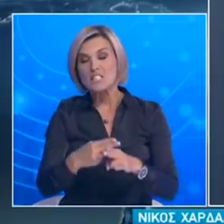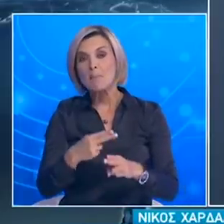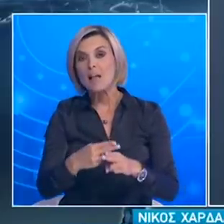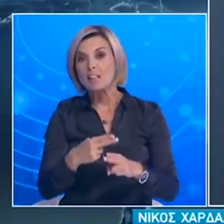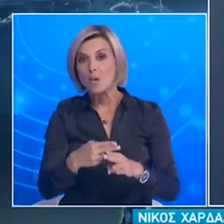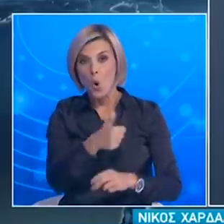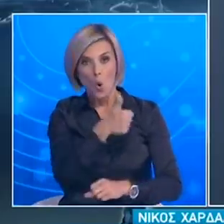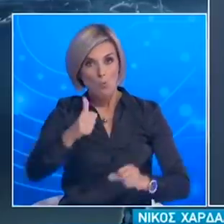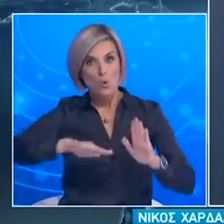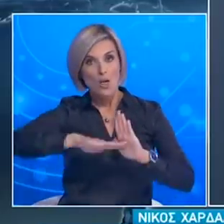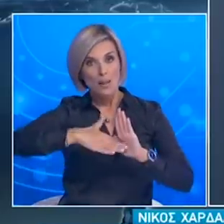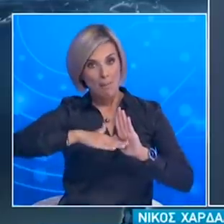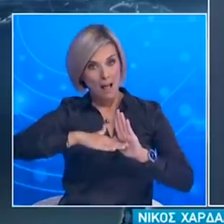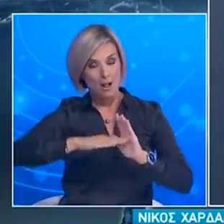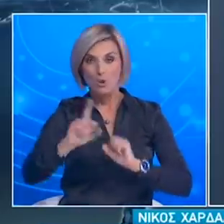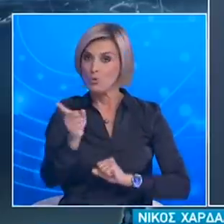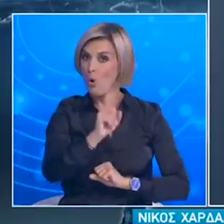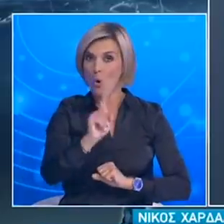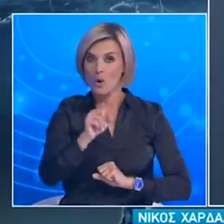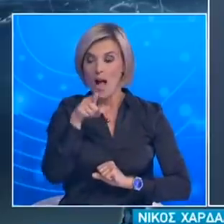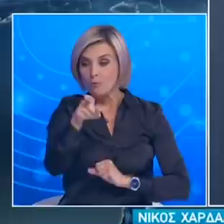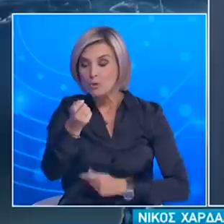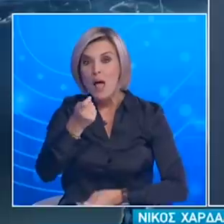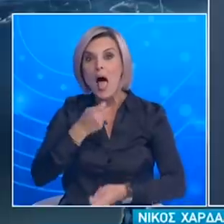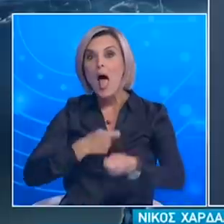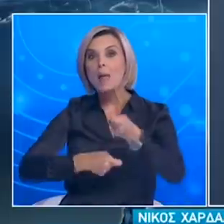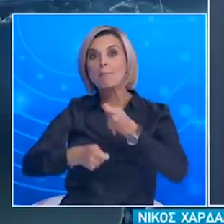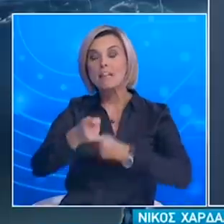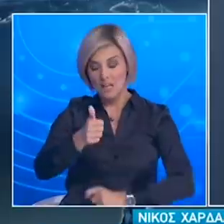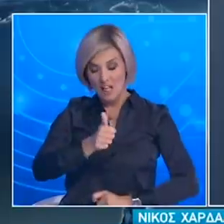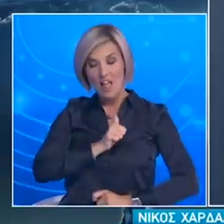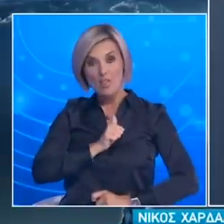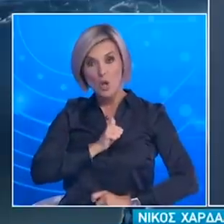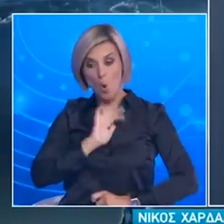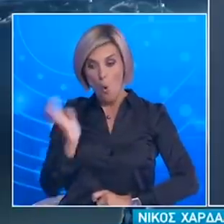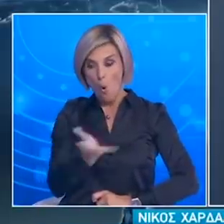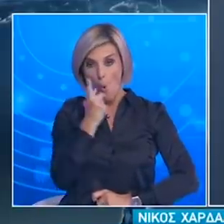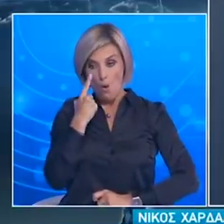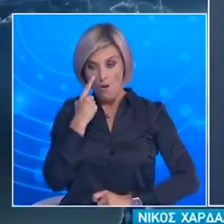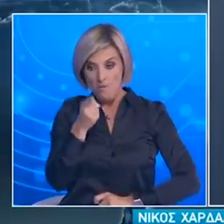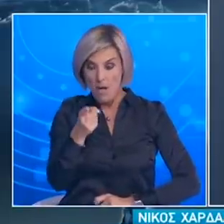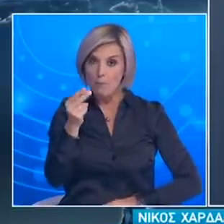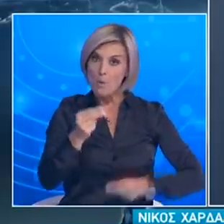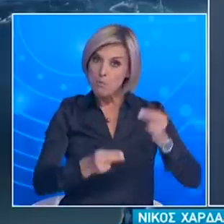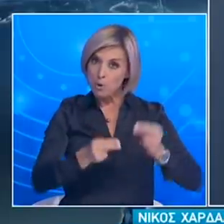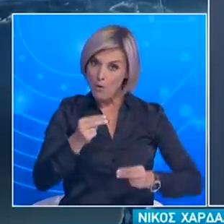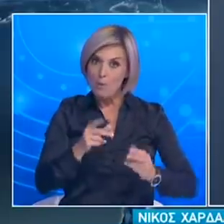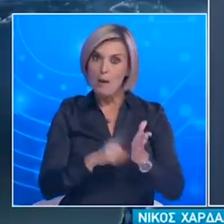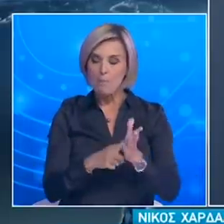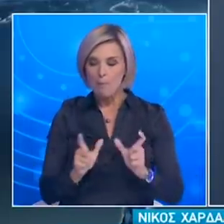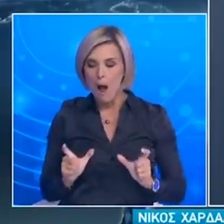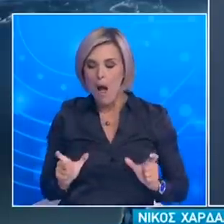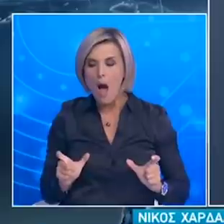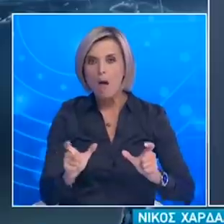που υποχρεώνει τον εργαζόμενό του που έχει συμπτώματα να παραμείνει σε απομόνωση χωρίς όμως να του επιτραπεί να υποβληθεί σε τεστ